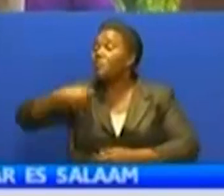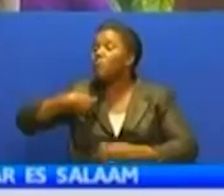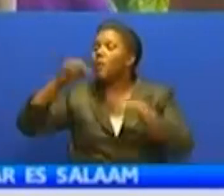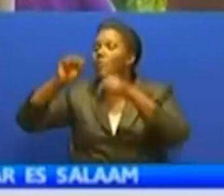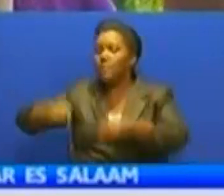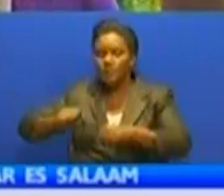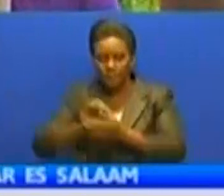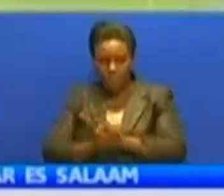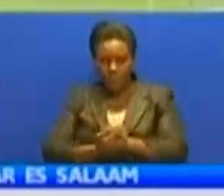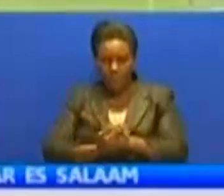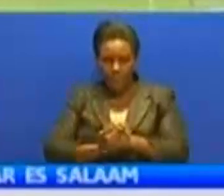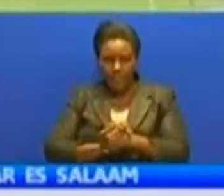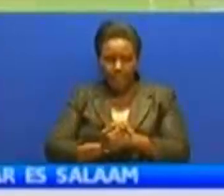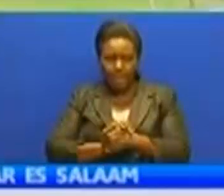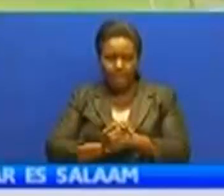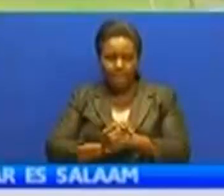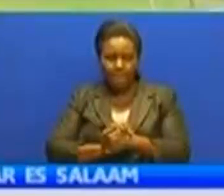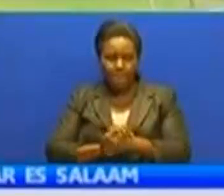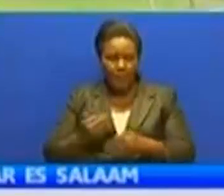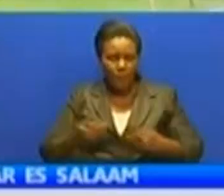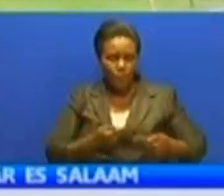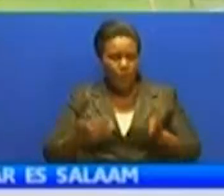nini ni maamuzi ambayo ya leo lazimishwa na hamejikuta.